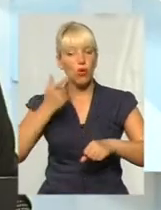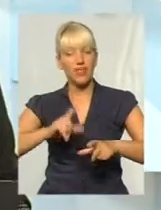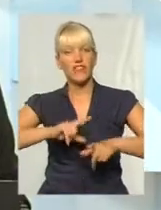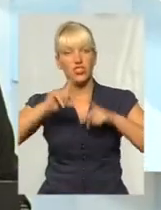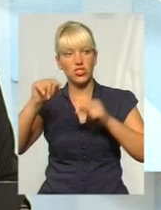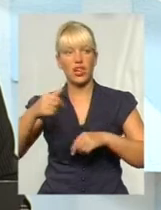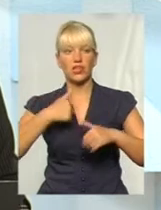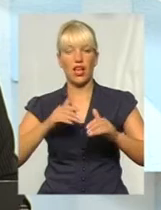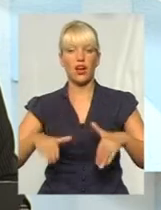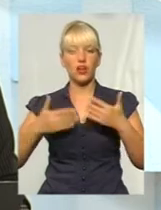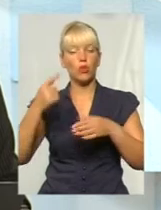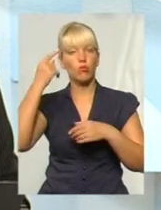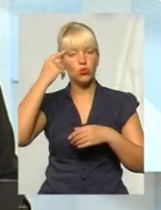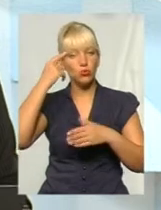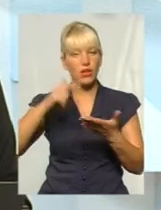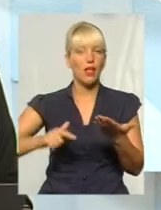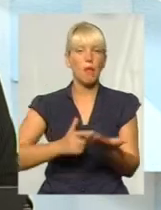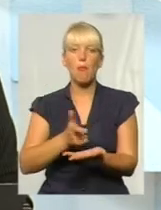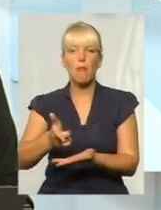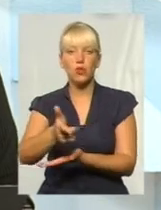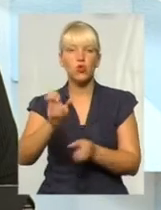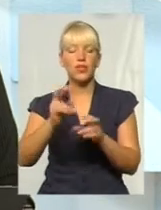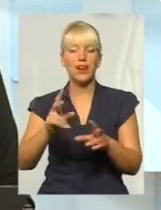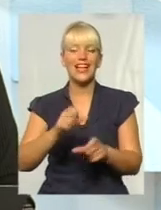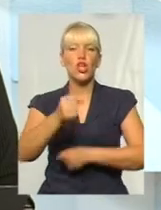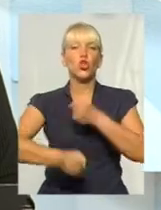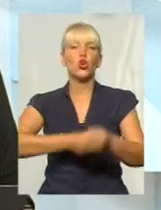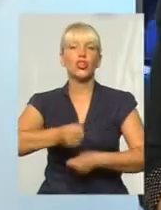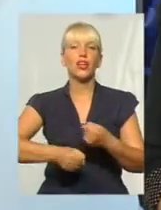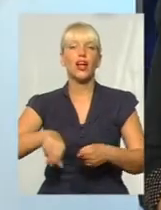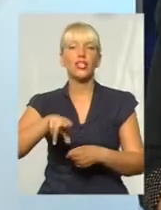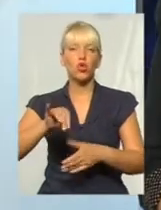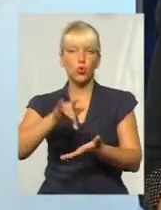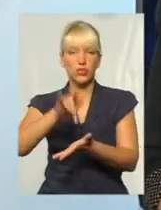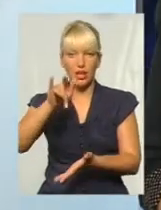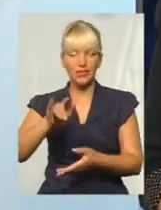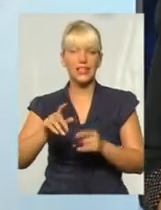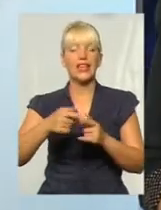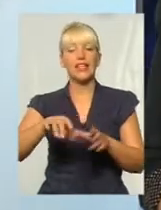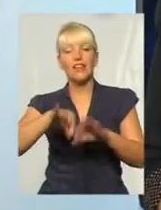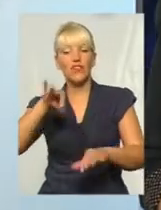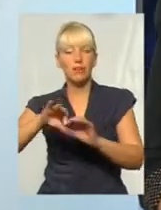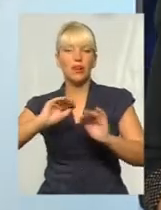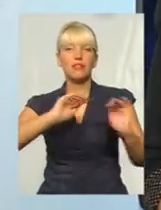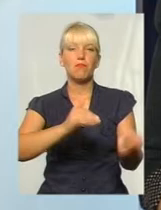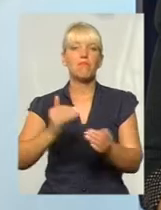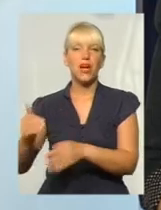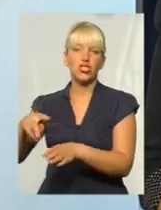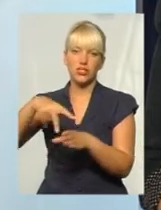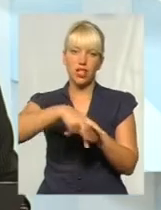Я раджу продумати маршрут, як він буде їхати до центру, вибирати більш-менш загружені вулиці,